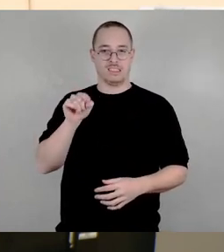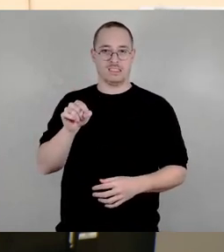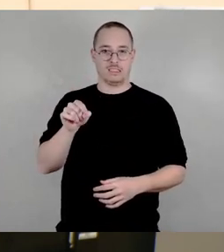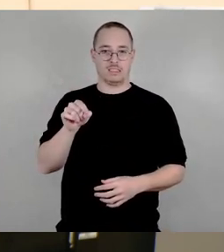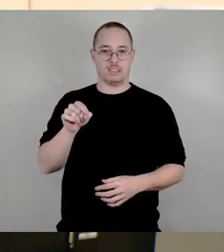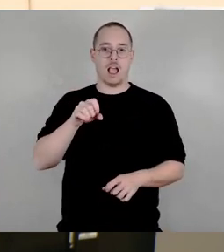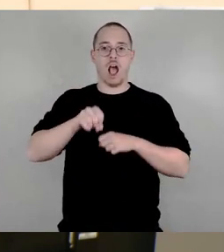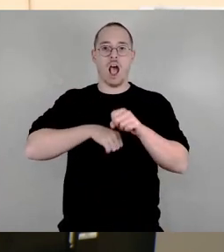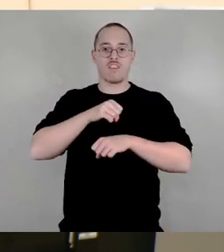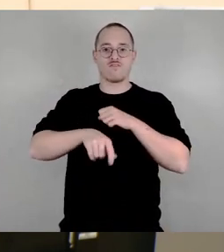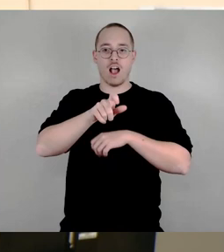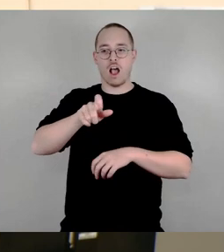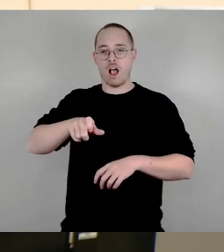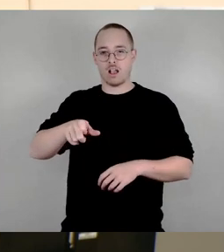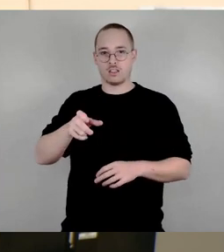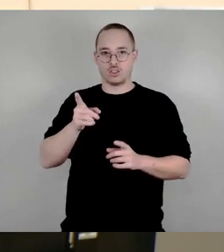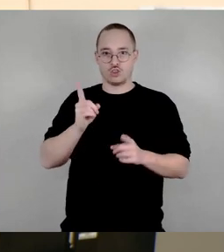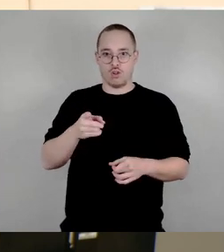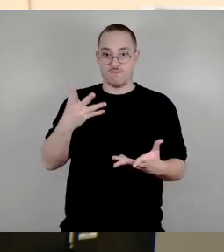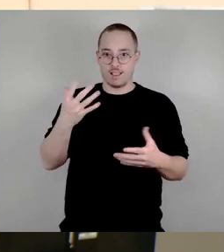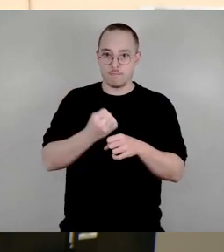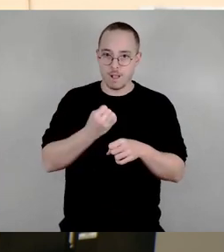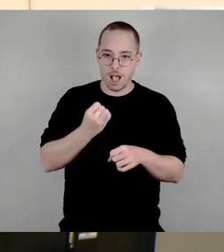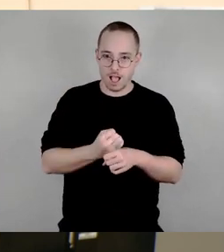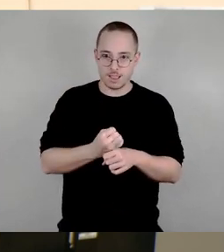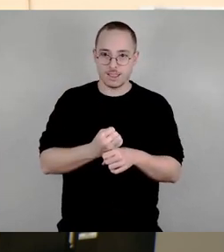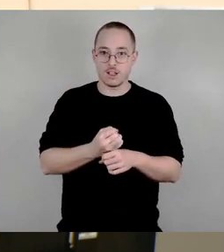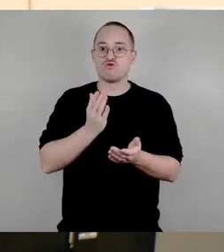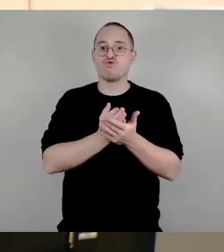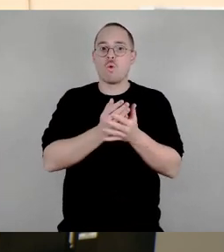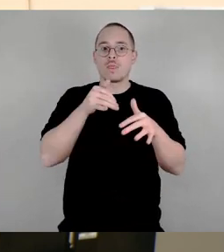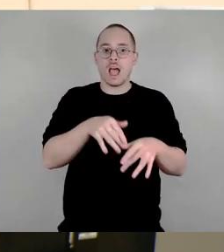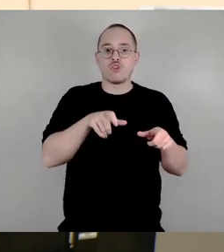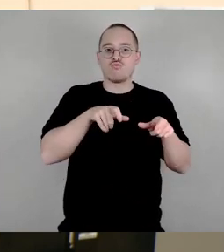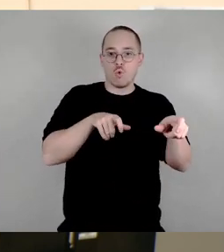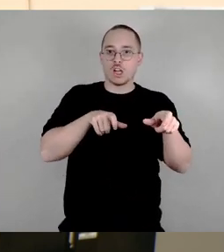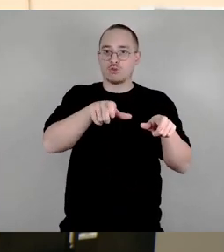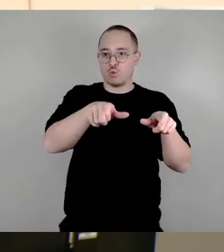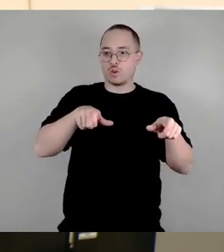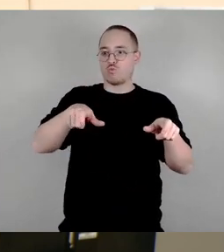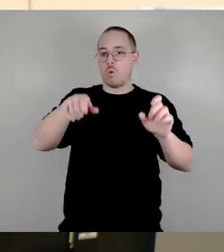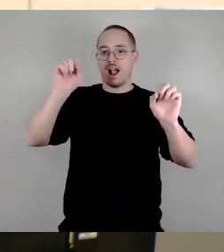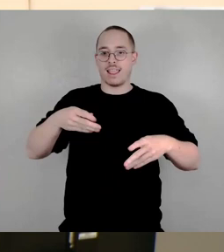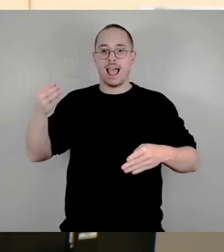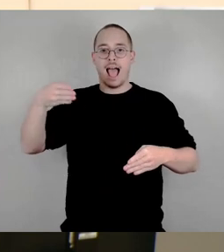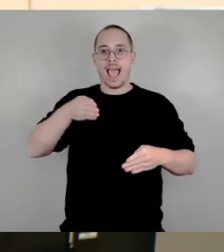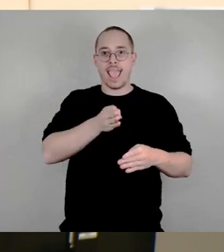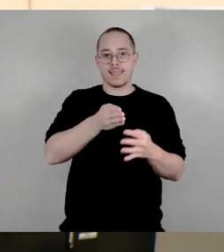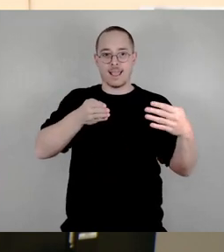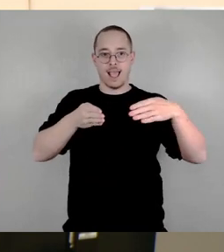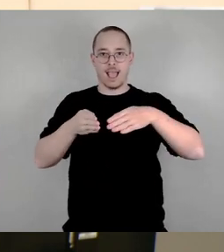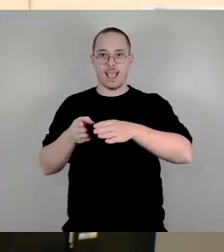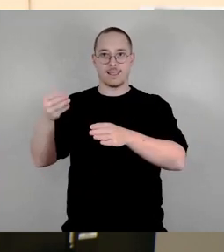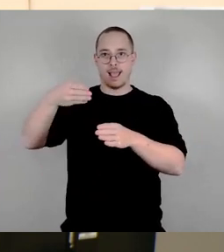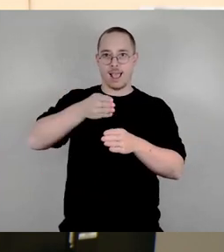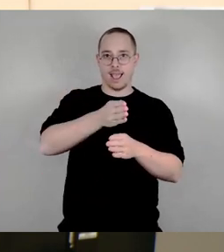bestehenden Sporen mit einordnen können. Der hier geplante Radweg, der